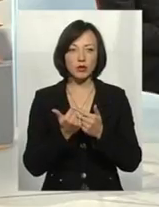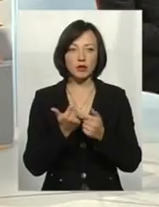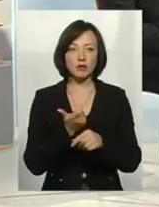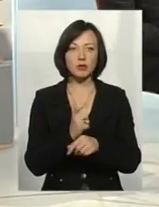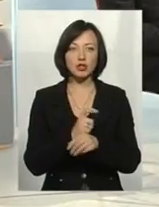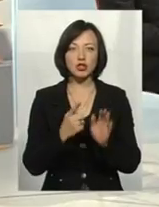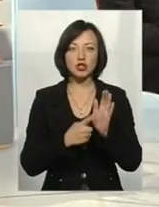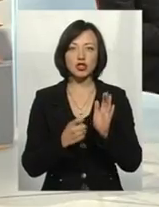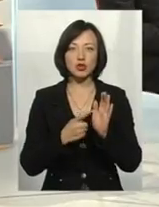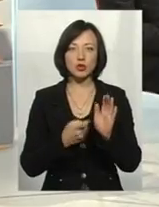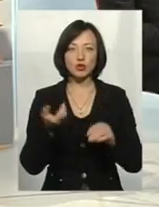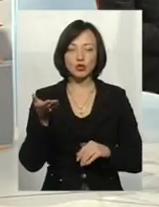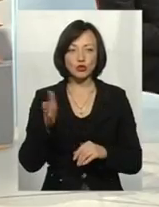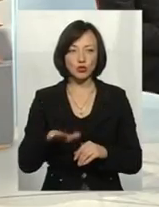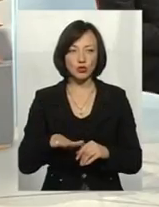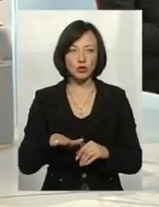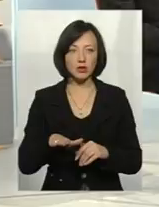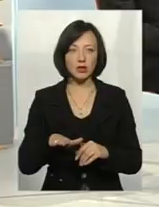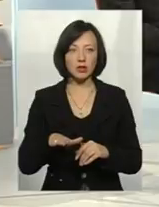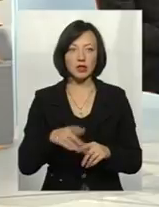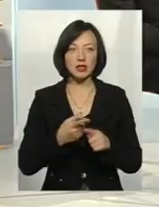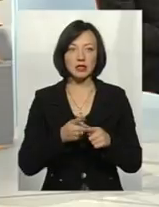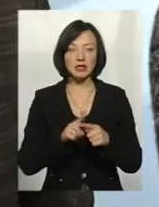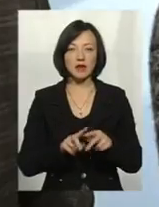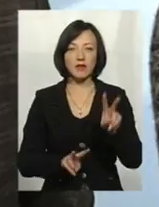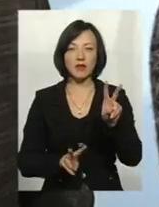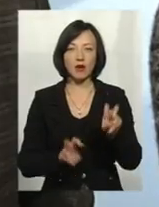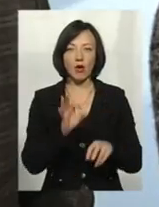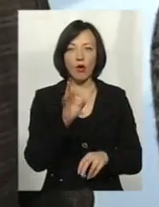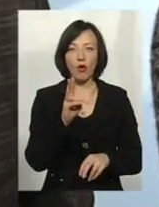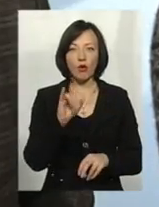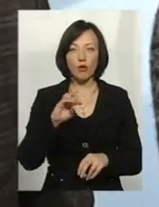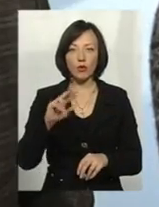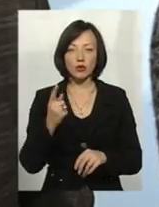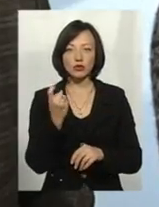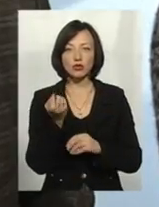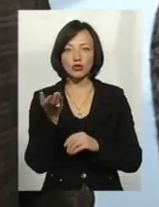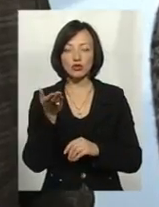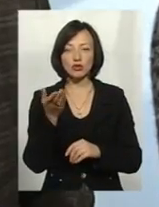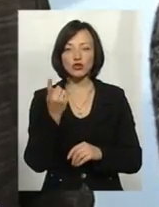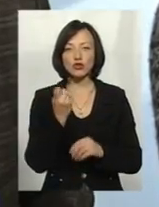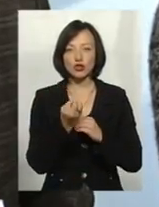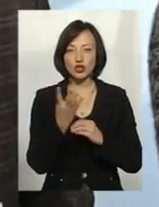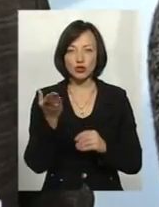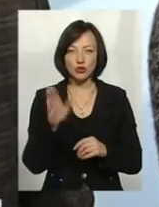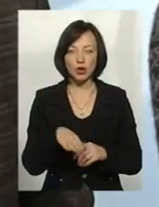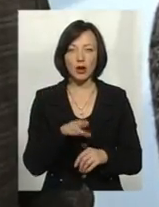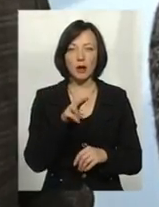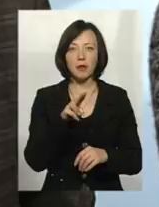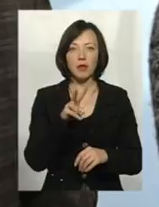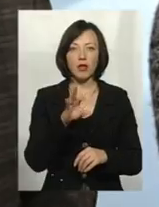як на 600 екземплярів. Це таких видів, як окуня 114 екземплярів, плітки